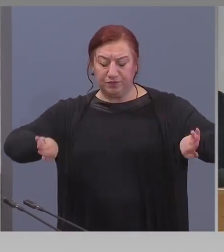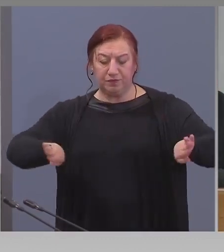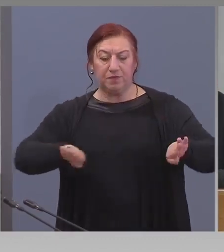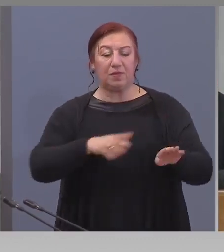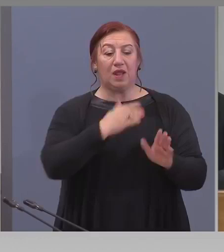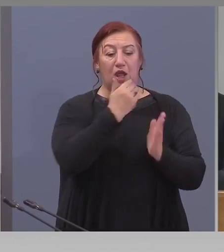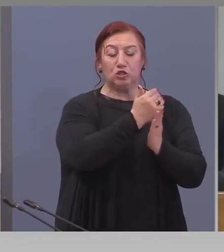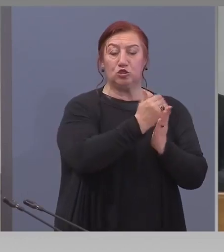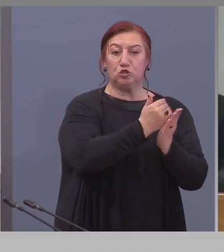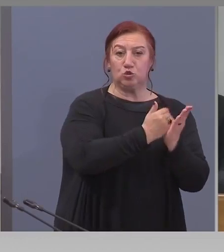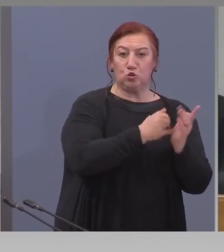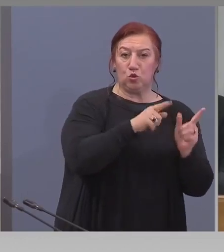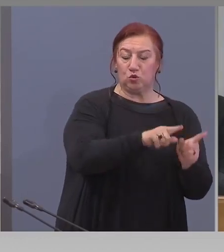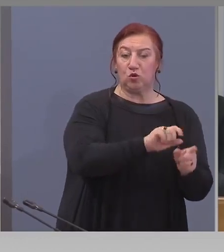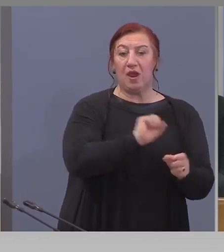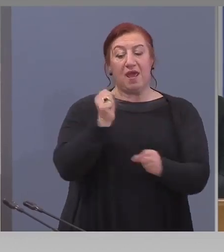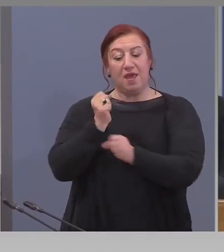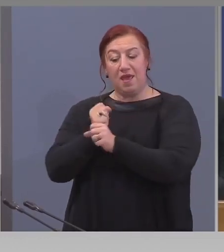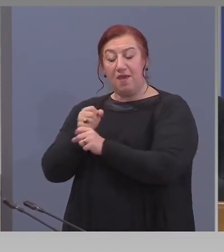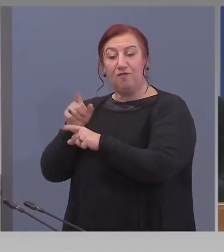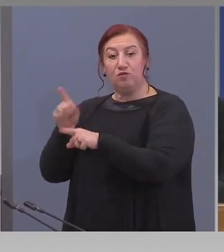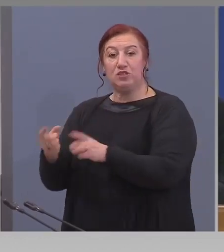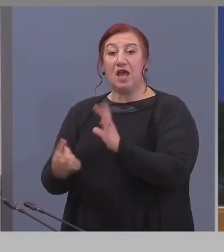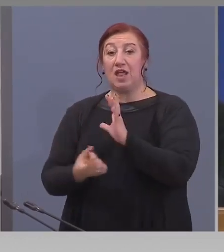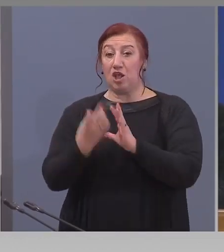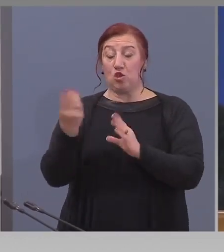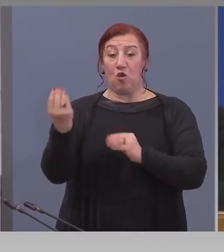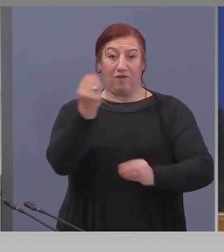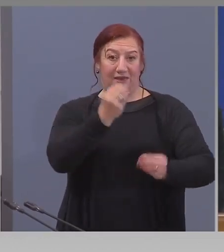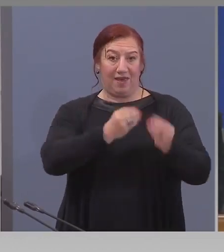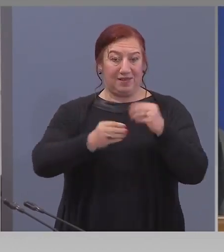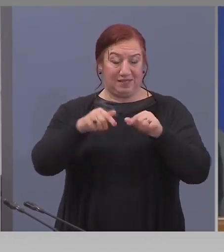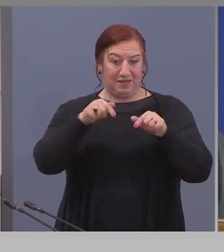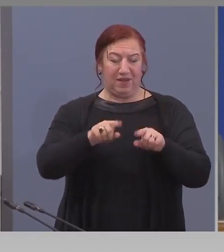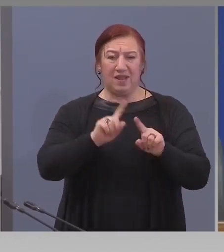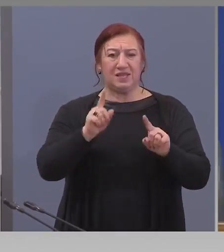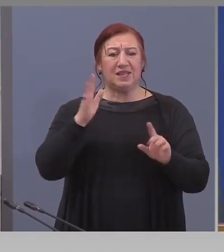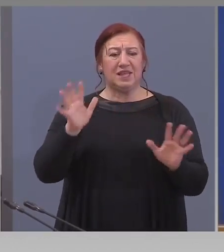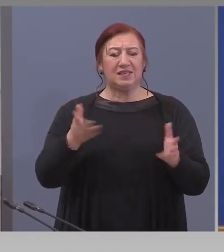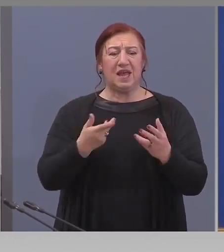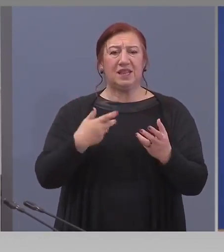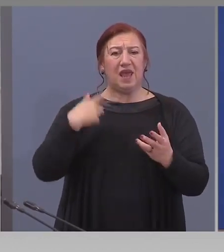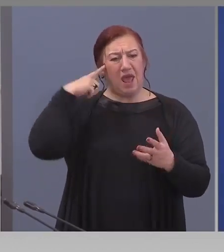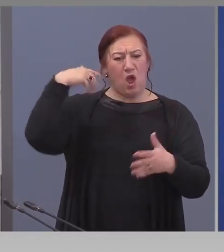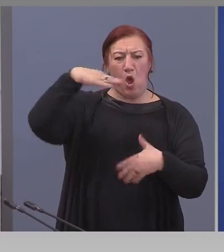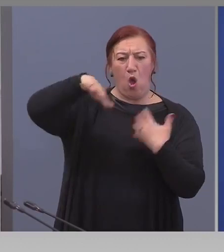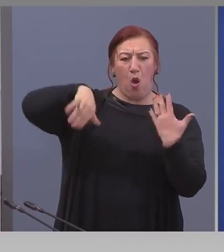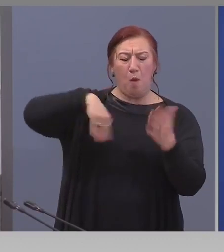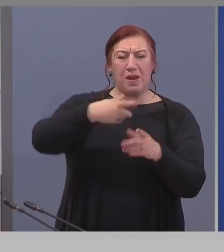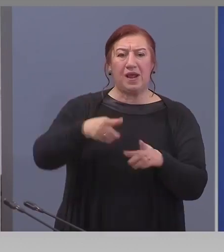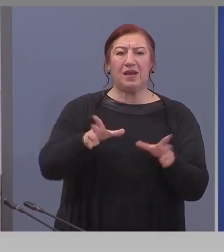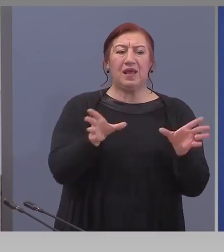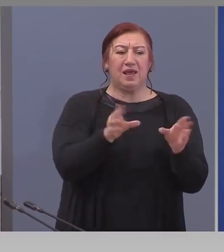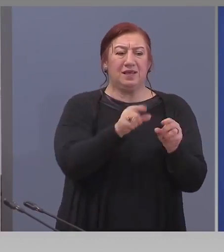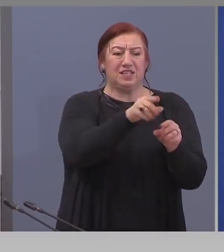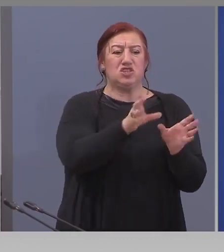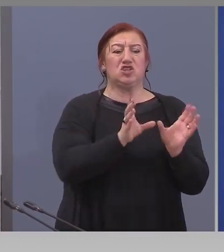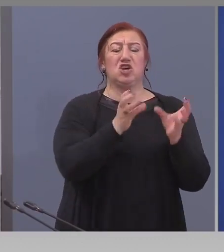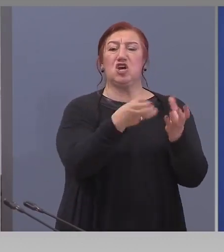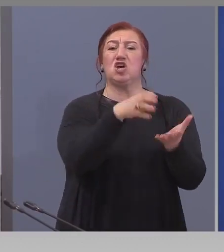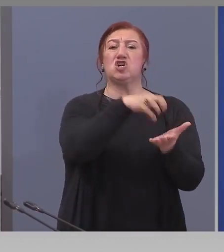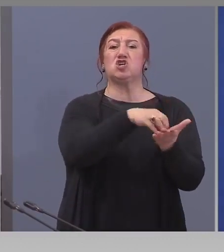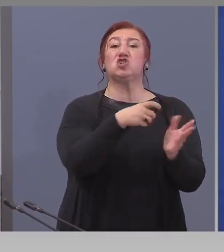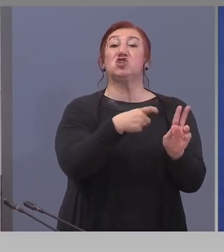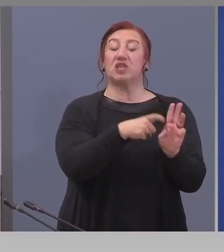функцията на новосформирания Медицински съвет, за да не става объркане с Националния оперативен штаб. Още веднъж искам да